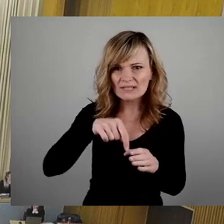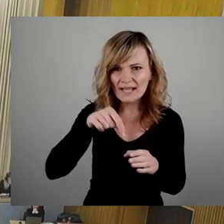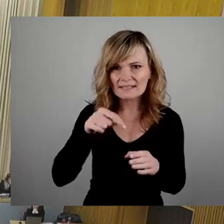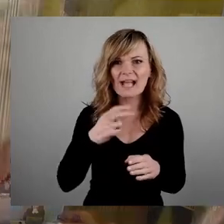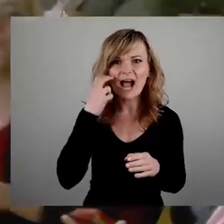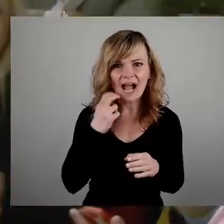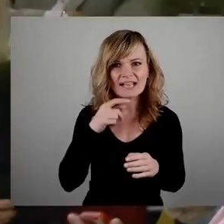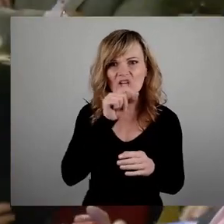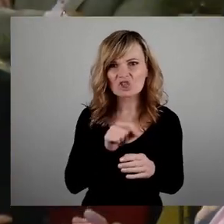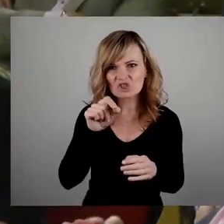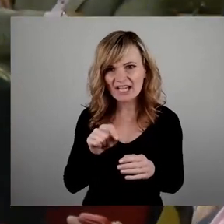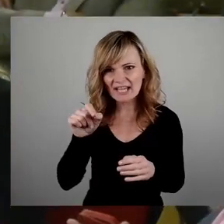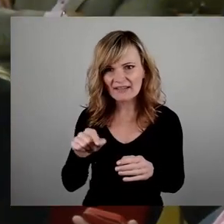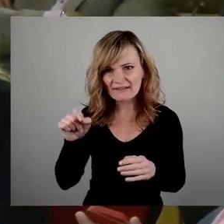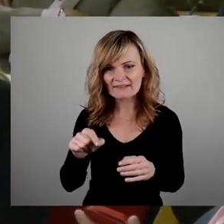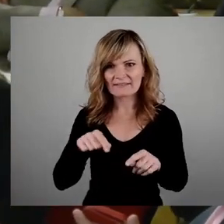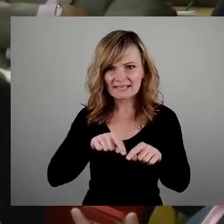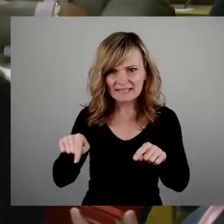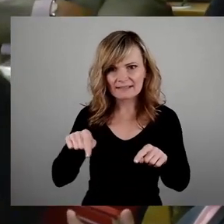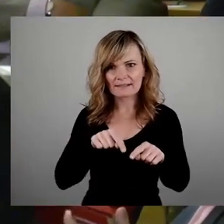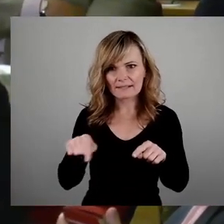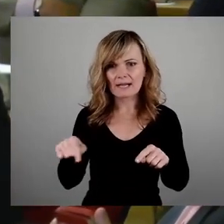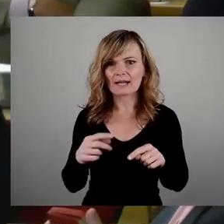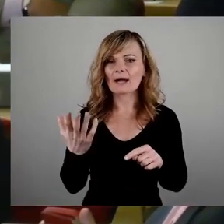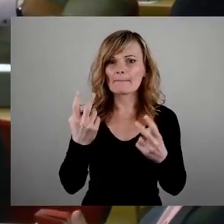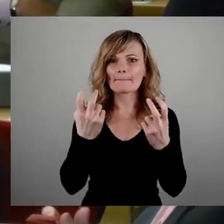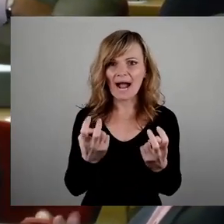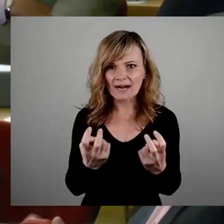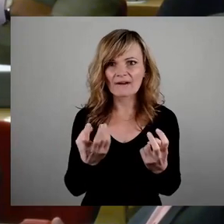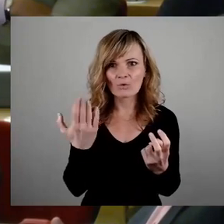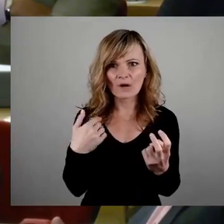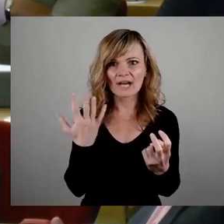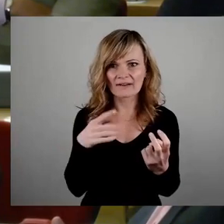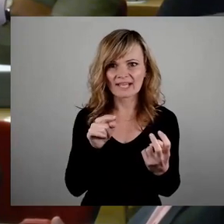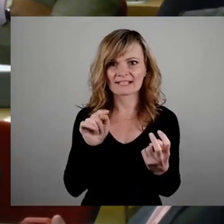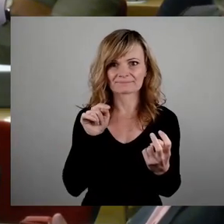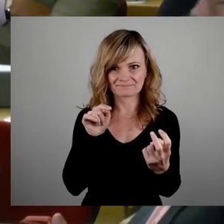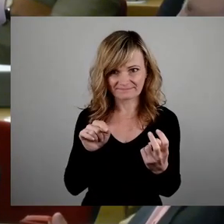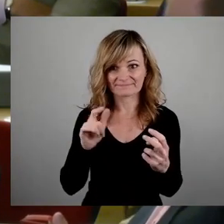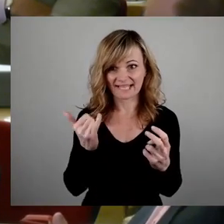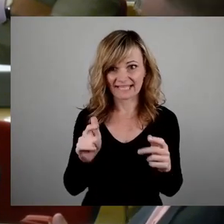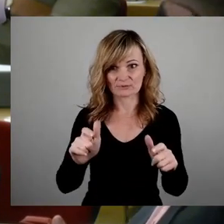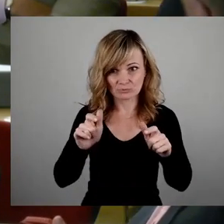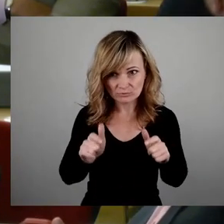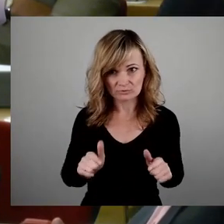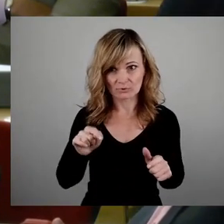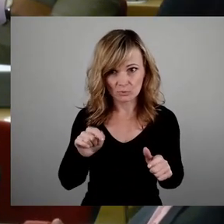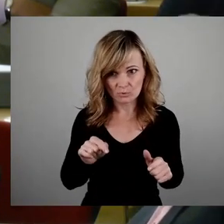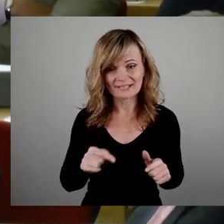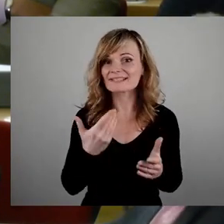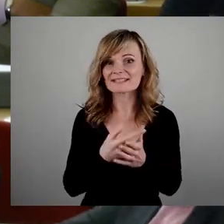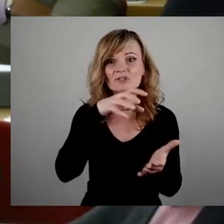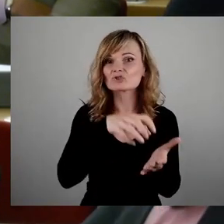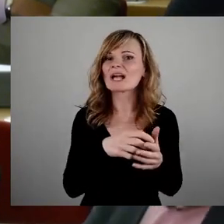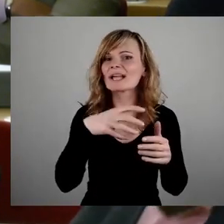Schriftzug, der auf der Bank war, angebracht worden. Und den hat nicht die Stadt Dresden angebracht. Was die Frau Rauwieser